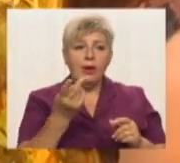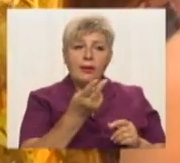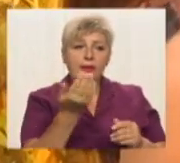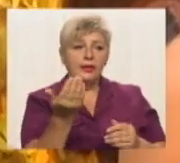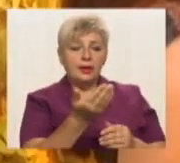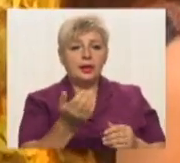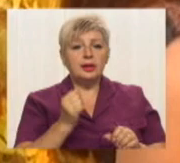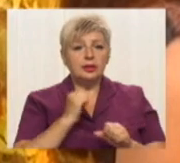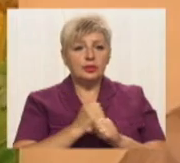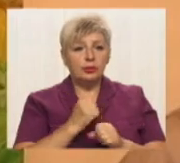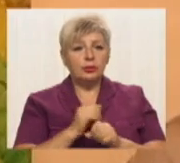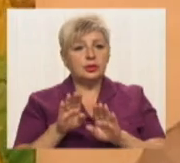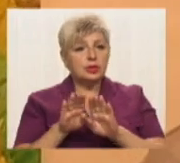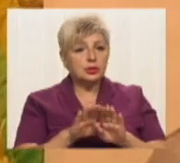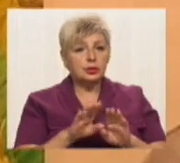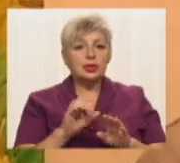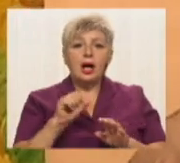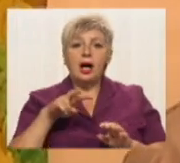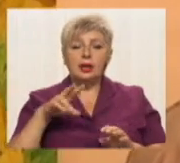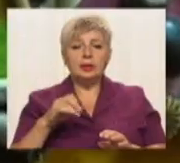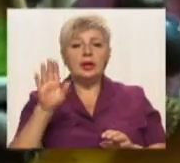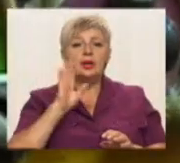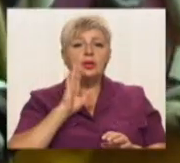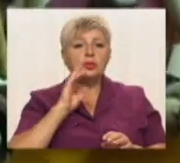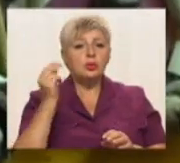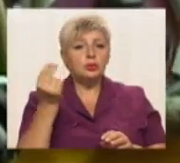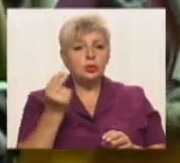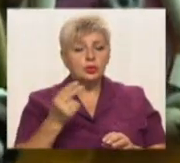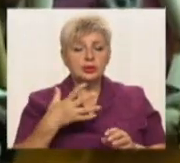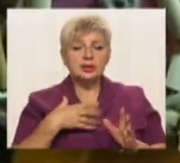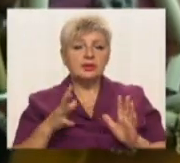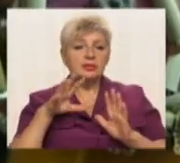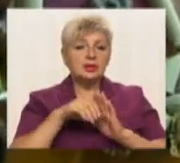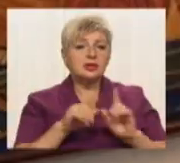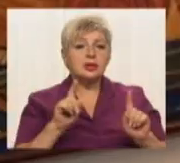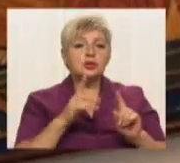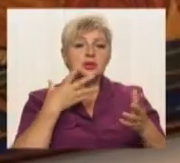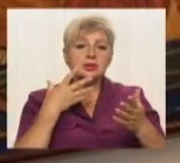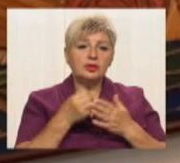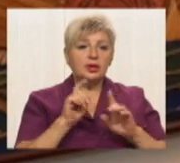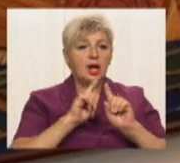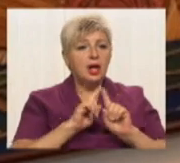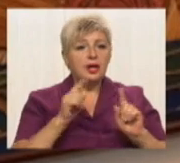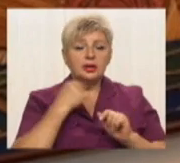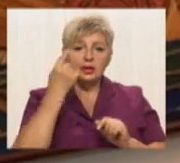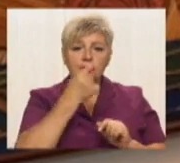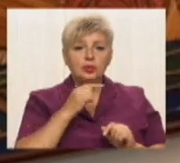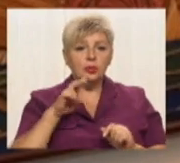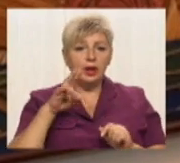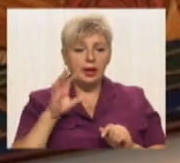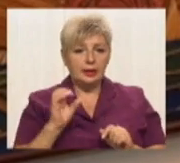Телятник схожі. Але художниця, на його думку, зуміла привнести щось своє, індивідуальне. «Я Оленочку дуже давно